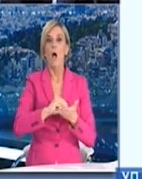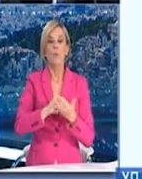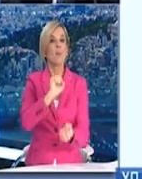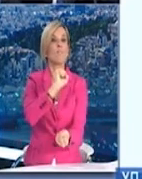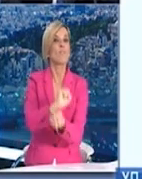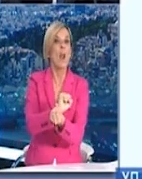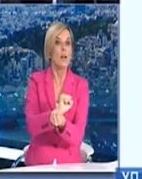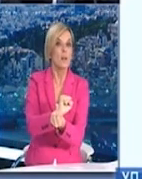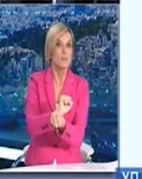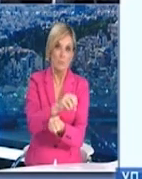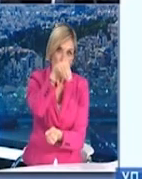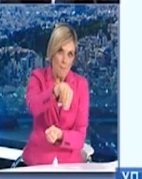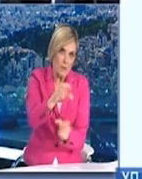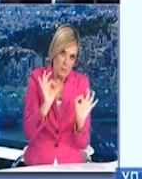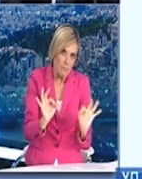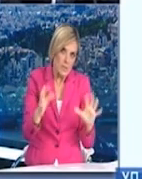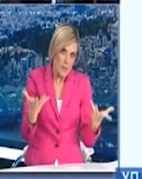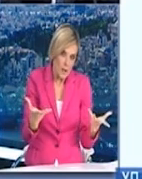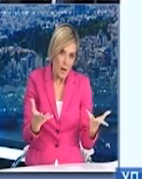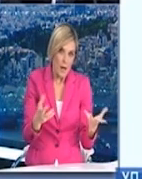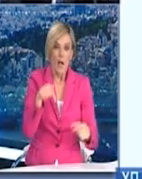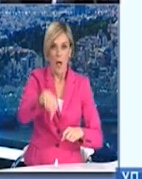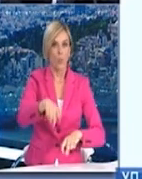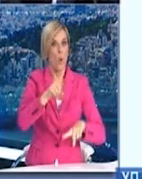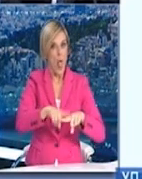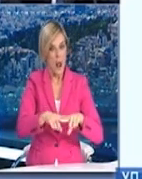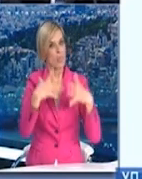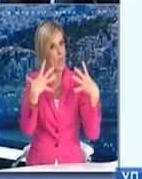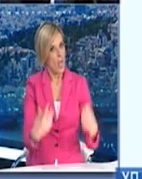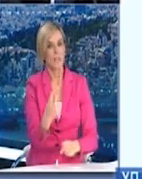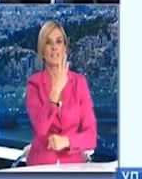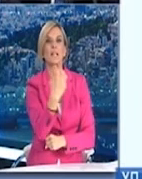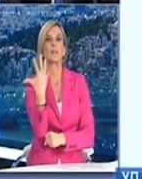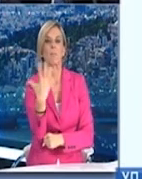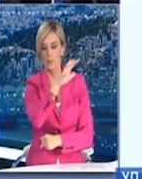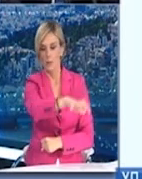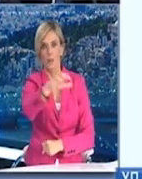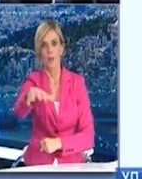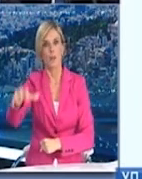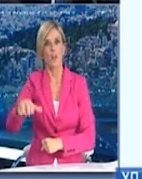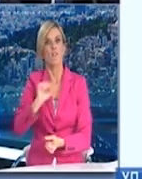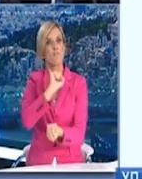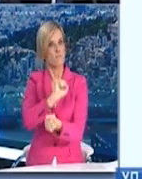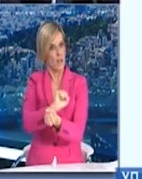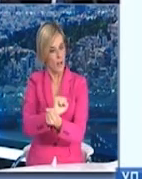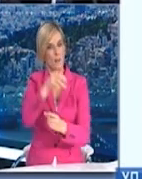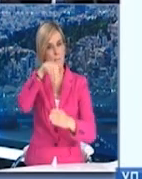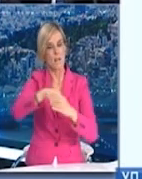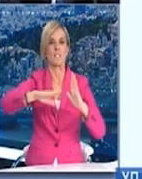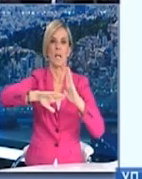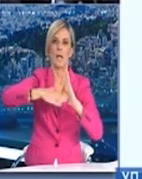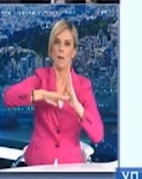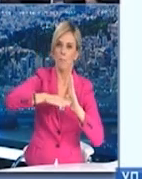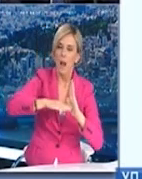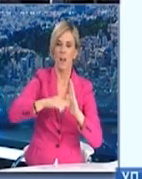καταστήματα σε όλη τη χώρα, ΕΝ35 θα ληφθεί η ειδική μερίβνα έτσι ώστε υγειονομικό προσωπικό, το μονάδο υγείας